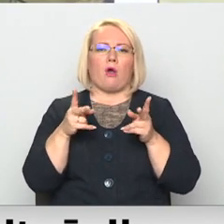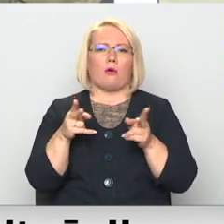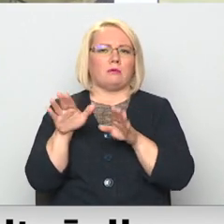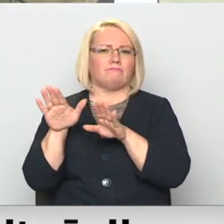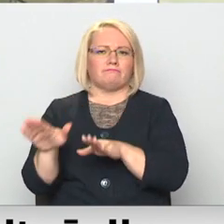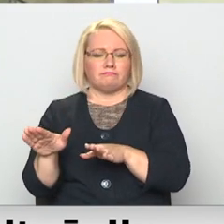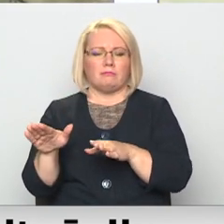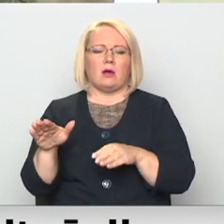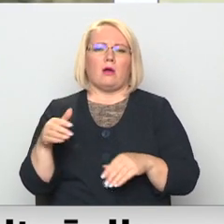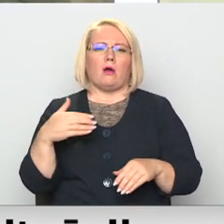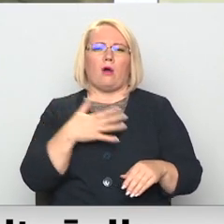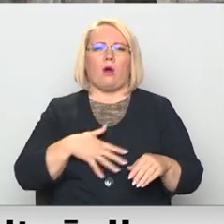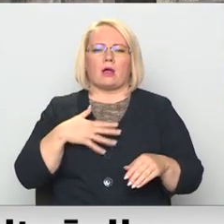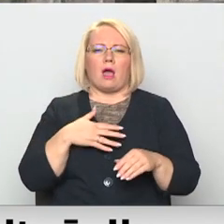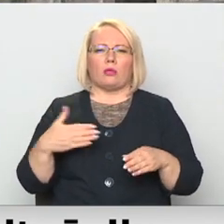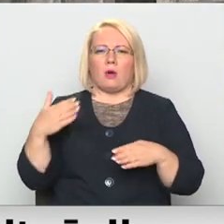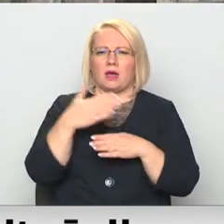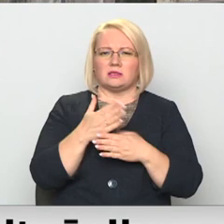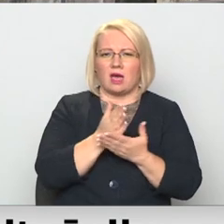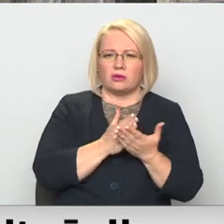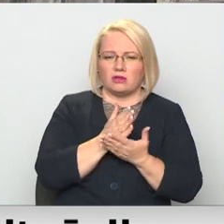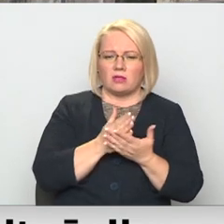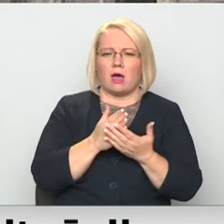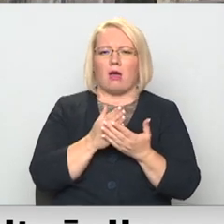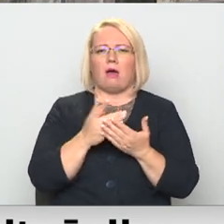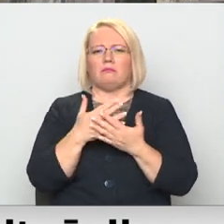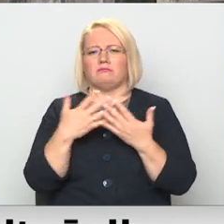organu aizstāšanā, hematoloģijā un citās jomās.